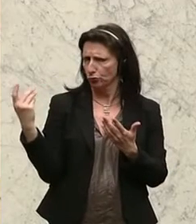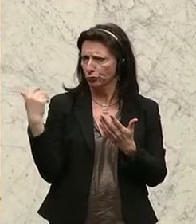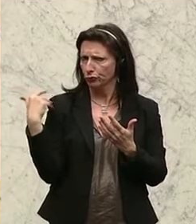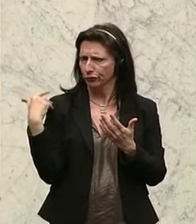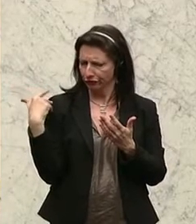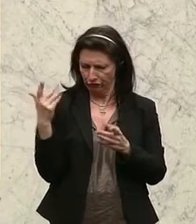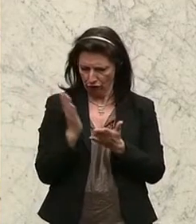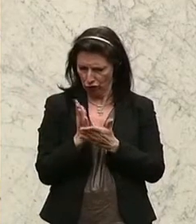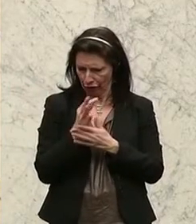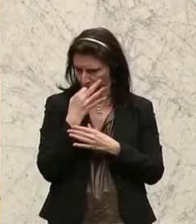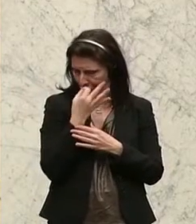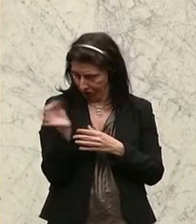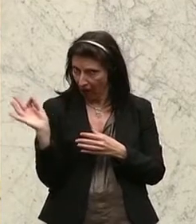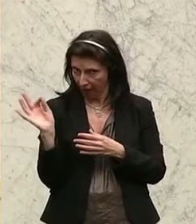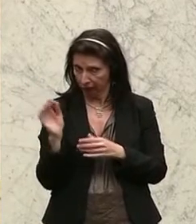gefragt gehabt.